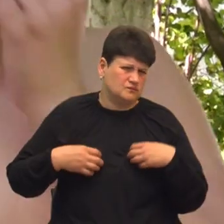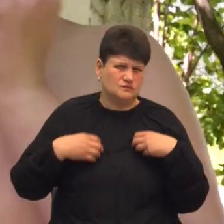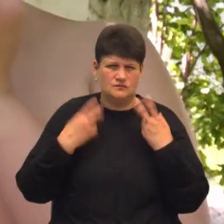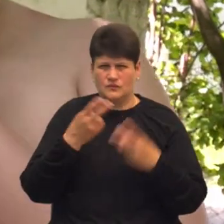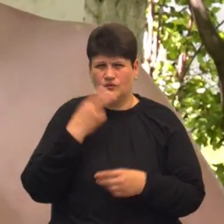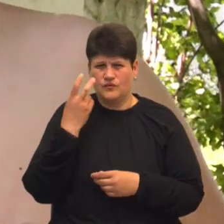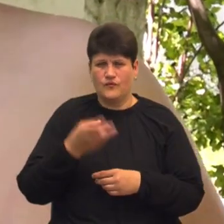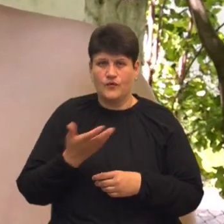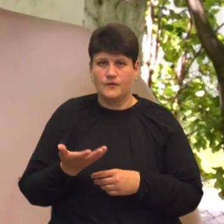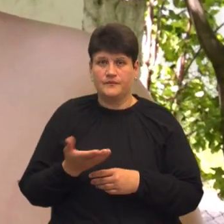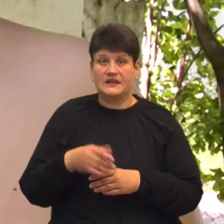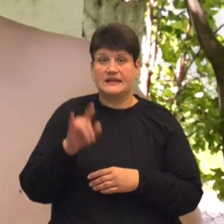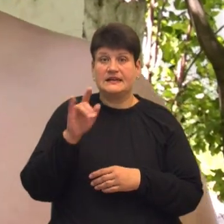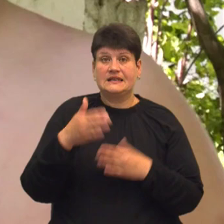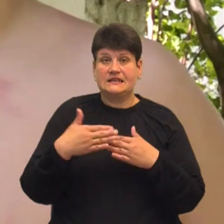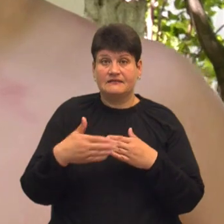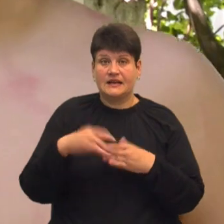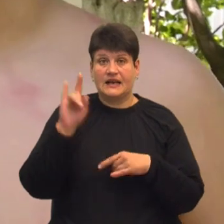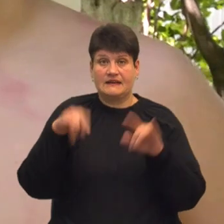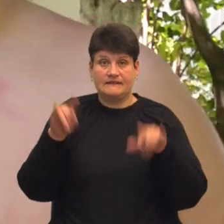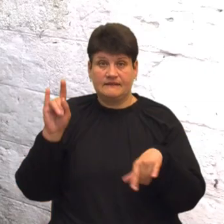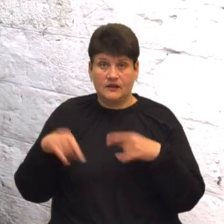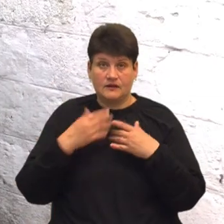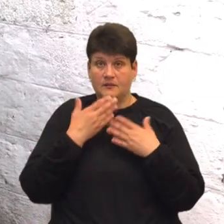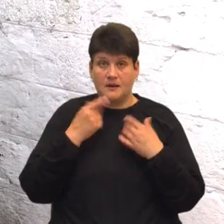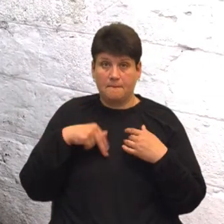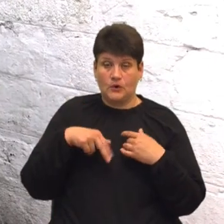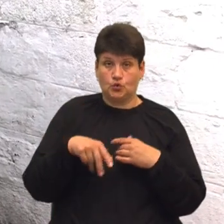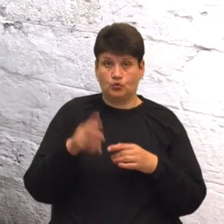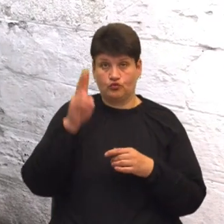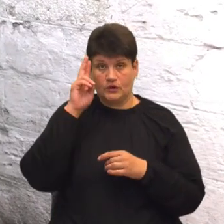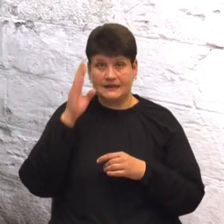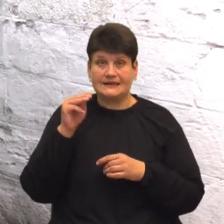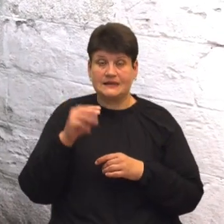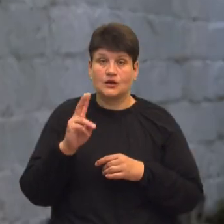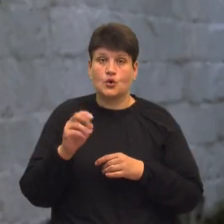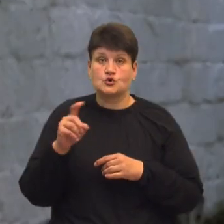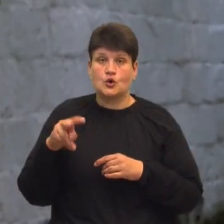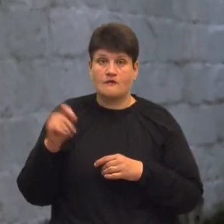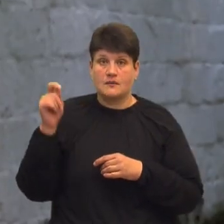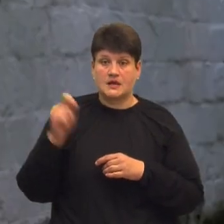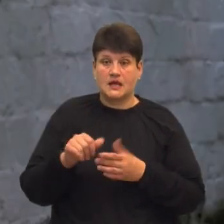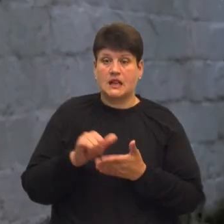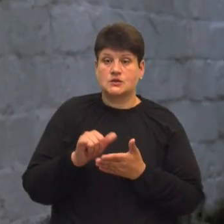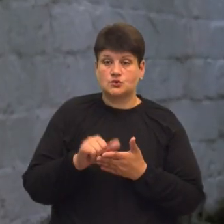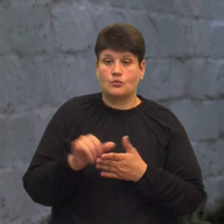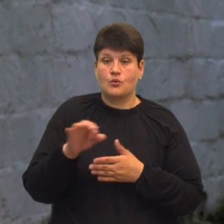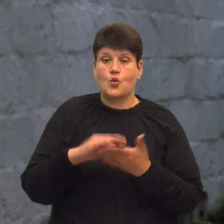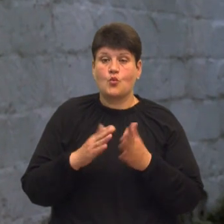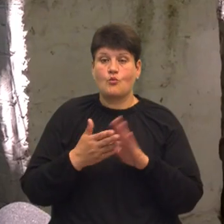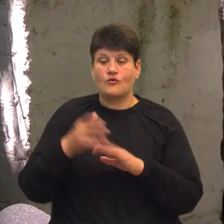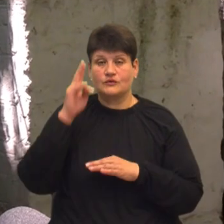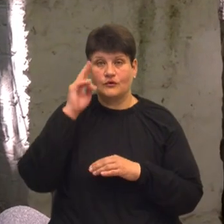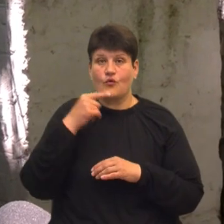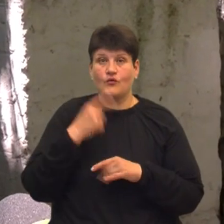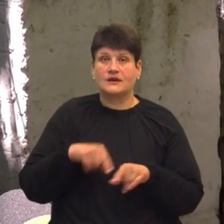дверей, ні вікон, навіть немає нормального підходу до туалета. Тетяна Козлова приїхала до Тернополя з Сум. Про умови в туалеті каже так.